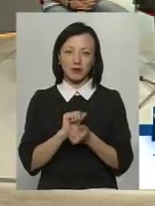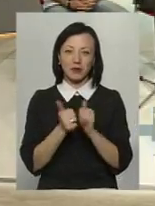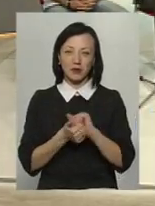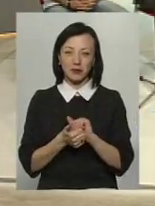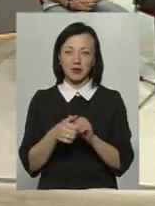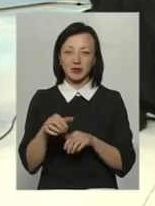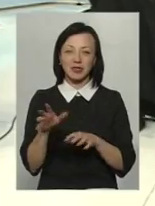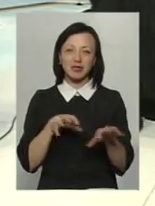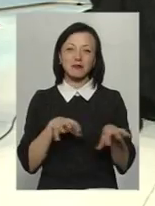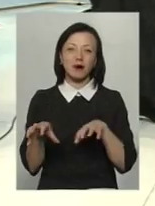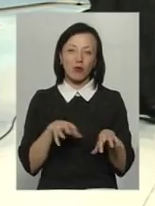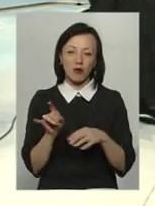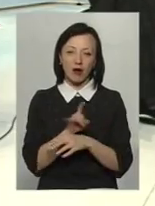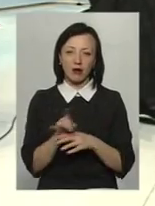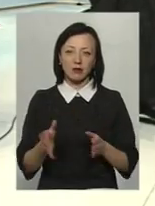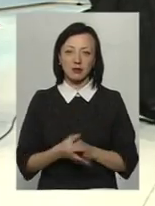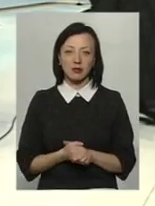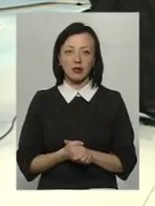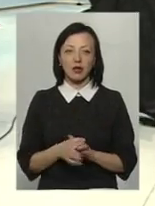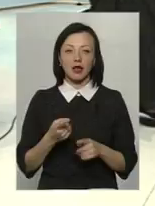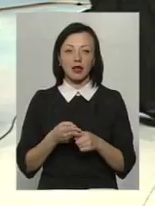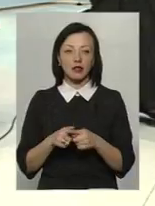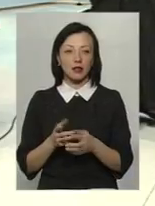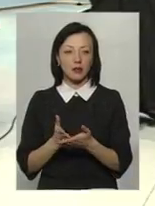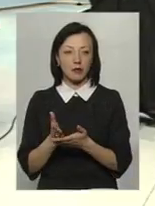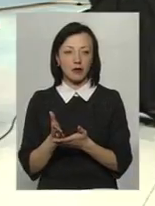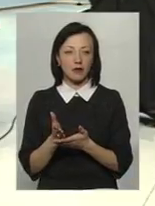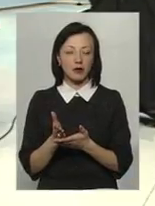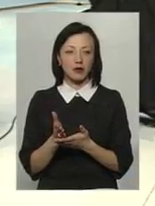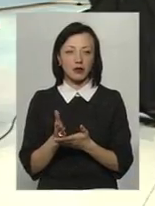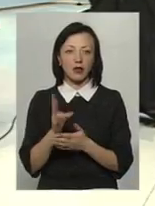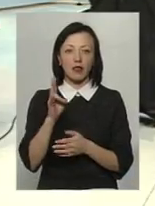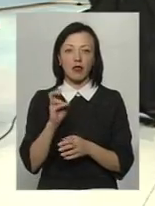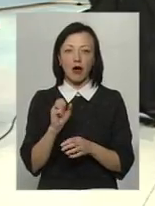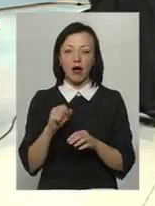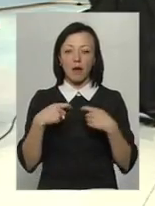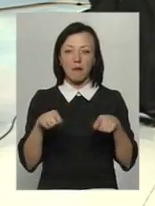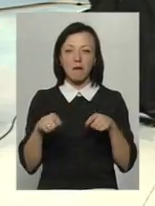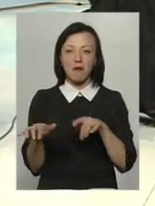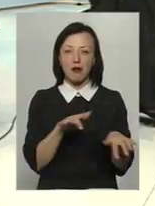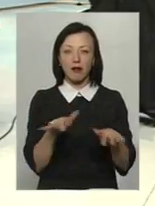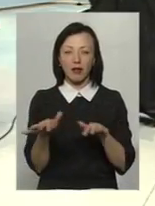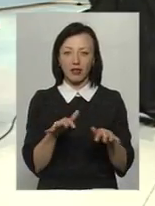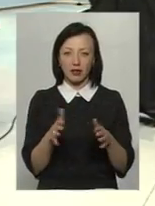спекуляцій, так? Так, це теж таке направлення на маркетингу, яке